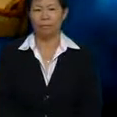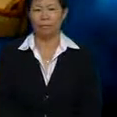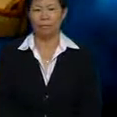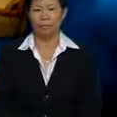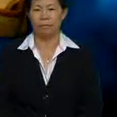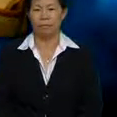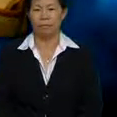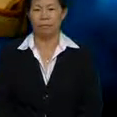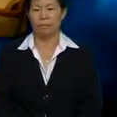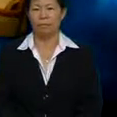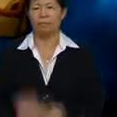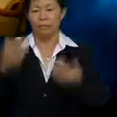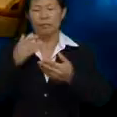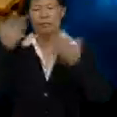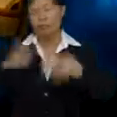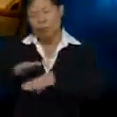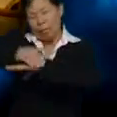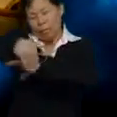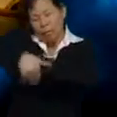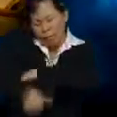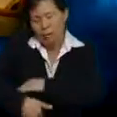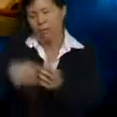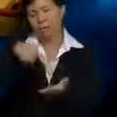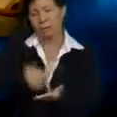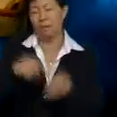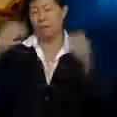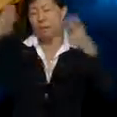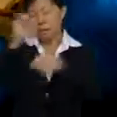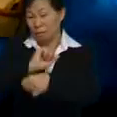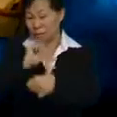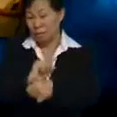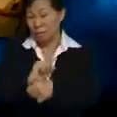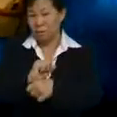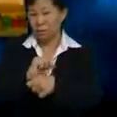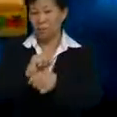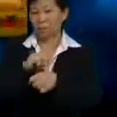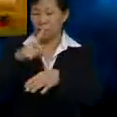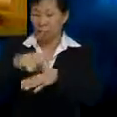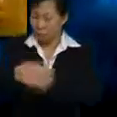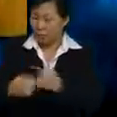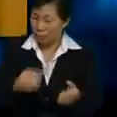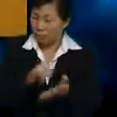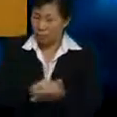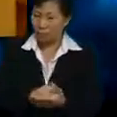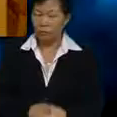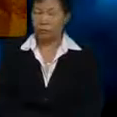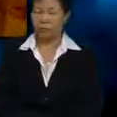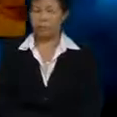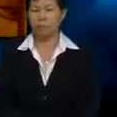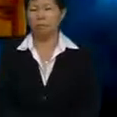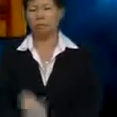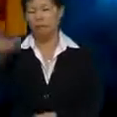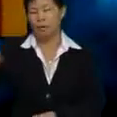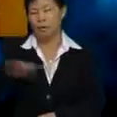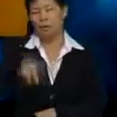Dah malam Banyak sangat Kerjakah Di pejabat itu Adik